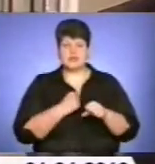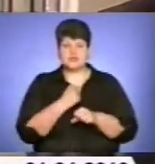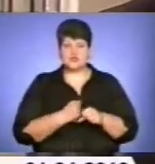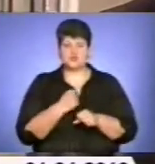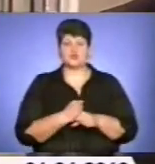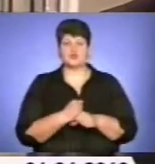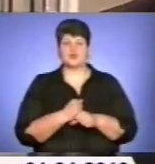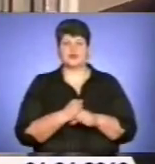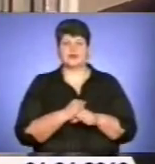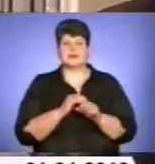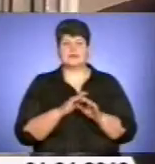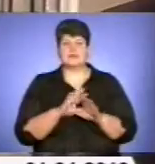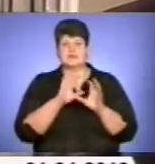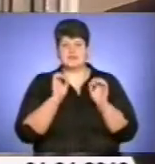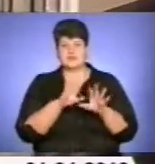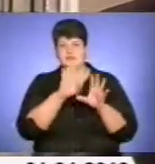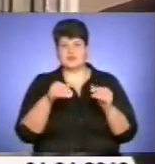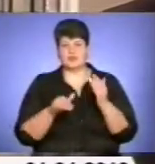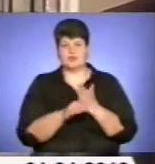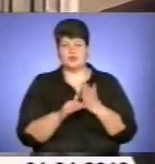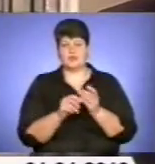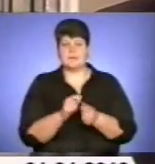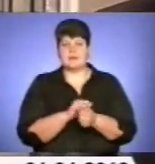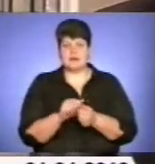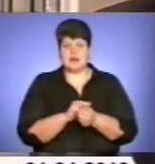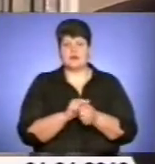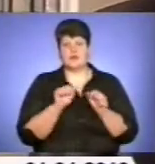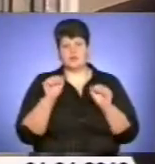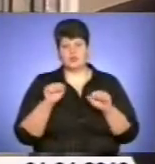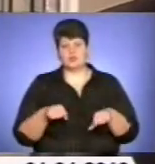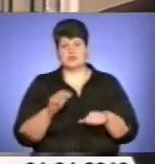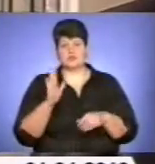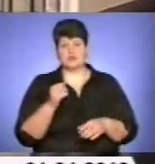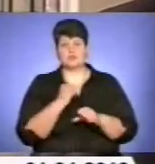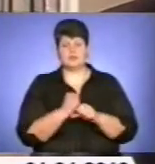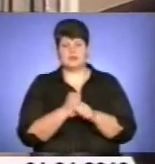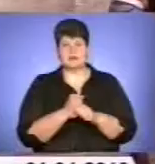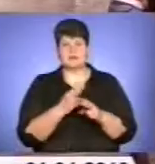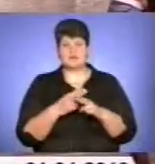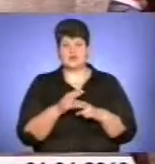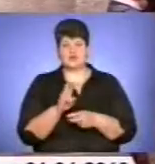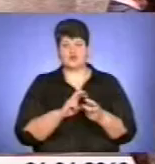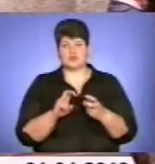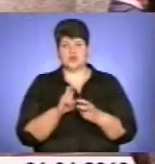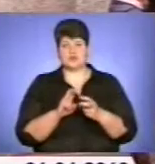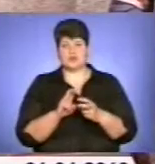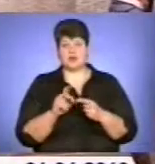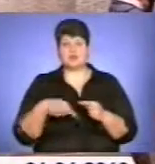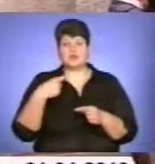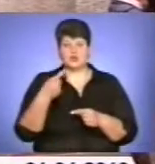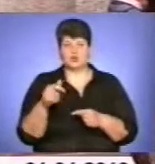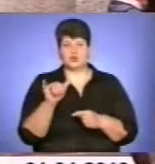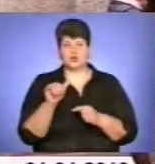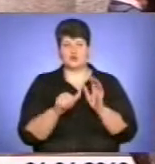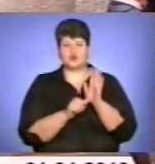здають всі допоміжні матеріали. Можливо, в пункті буде працювати металошукач. А наступної суботи,